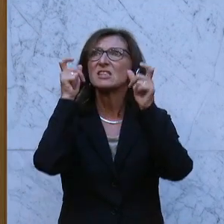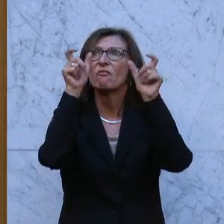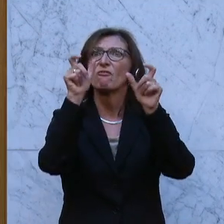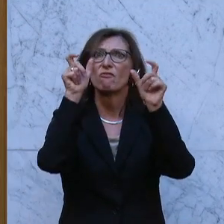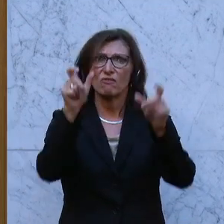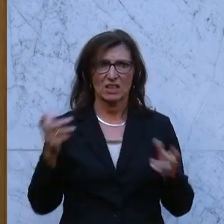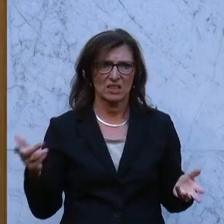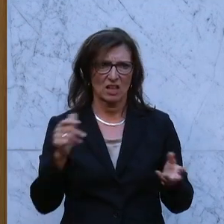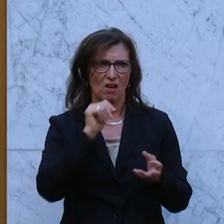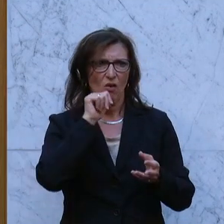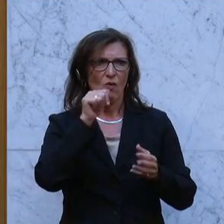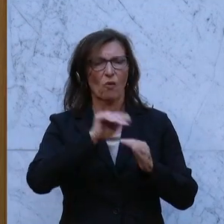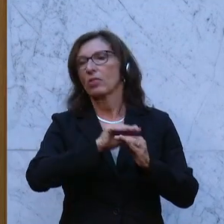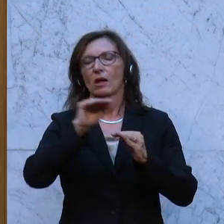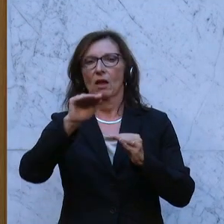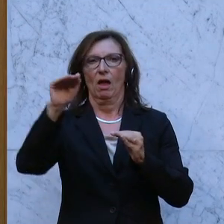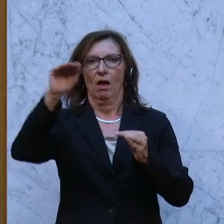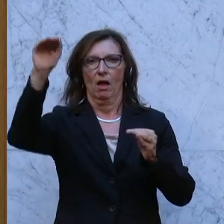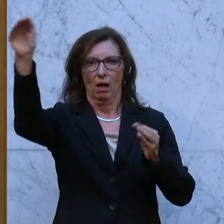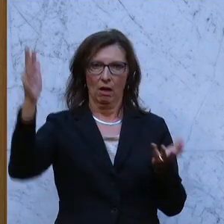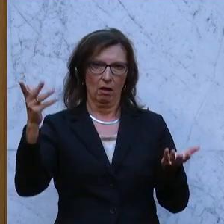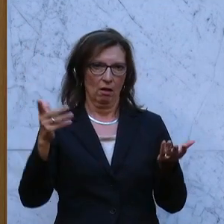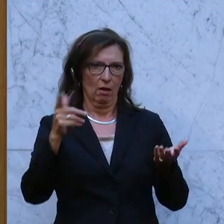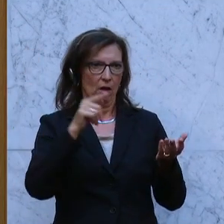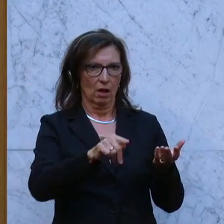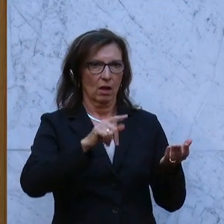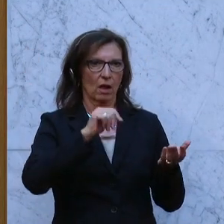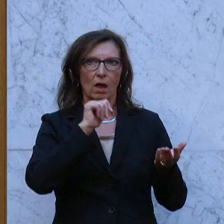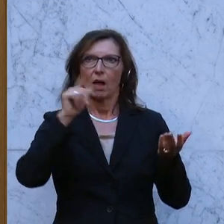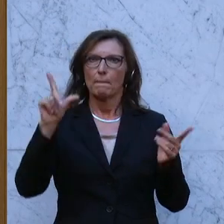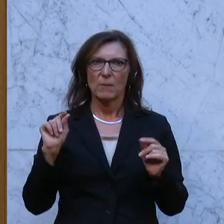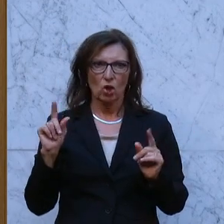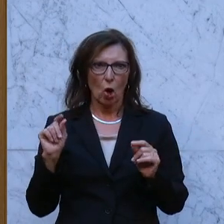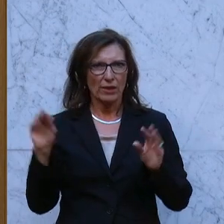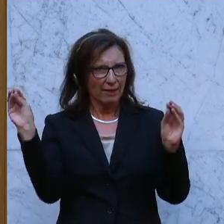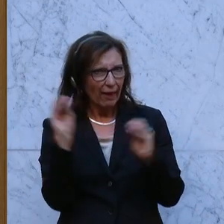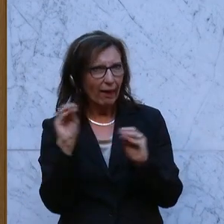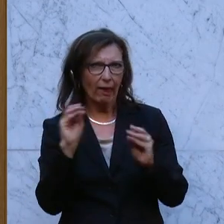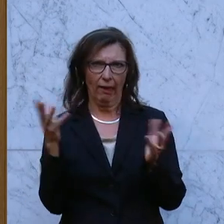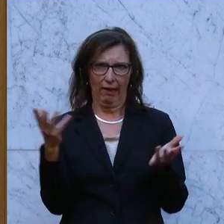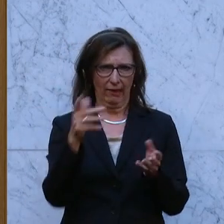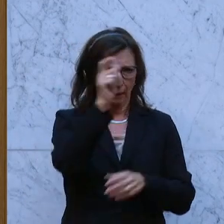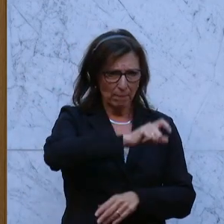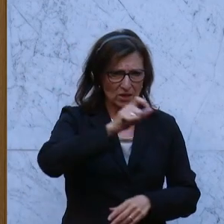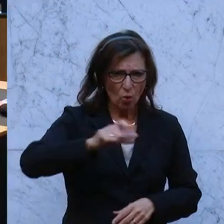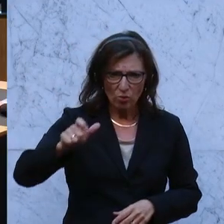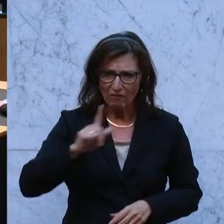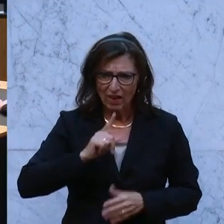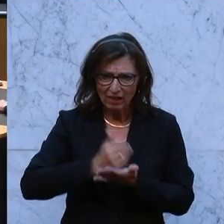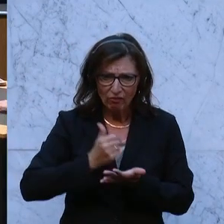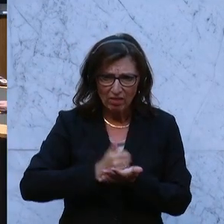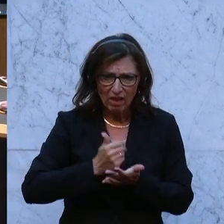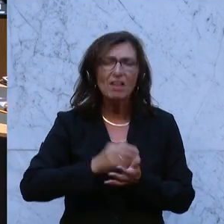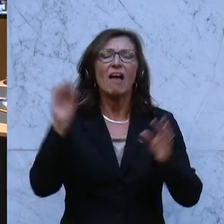progressiv ist. Der, mehr verdient, zahlt ja nicht mehr Mehrwertsteuer. Also würde das wirklich die Geringverdienerinnen entlasten? Und das